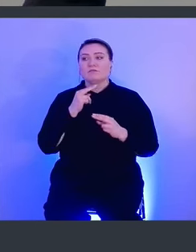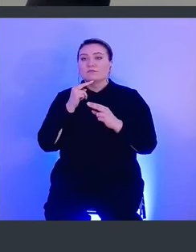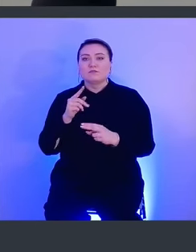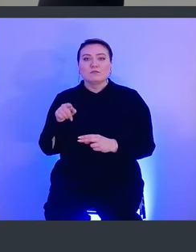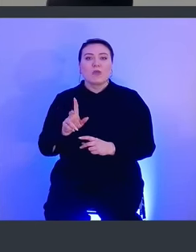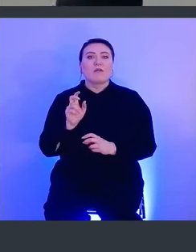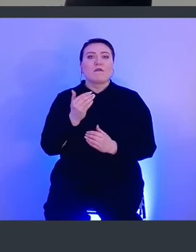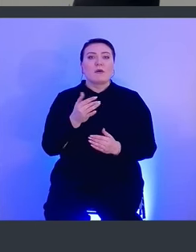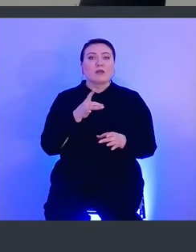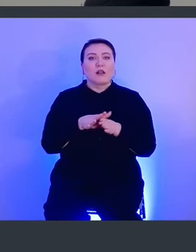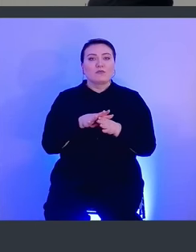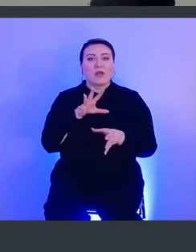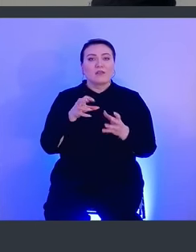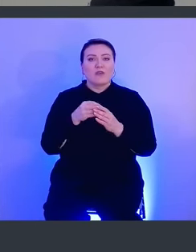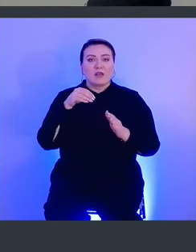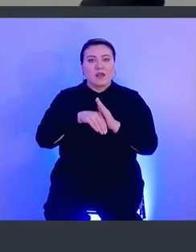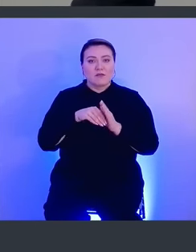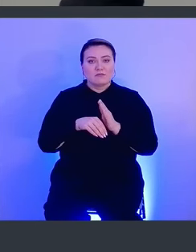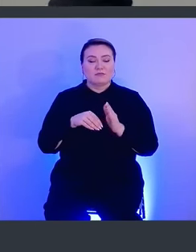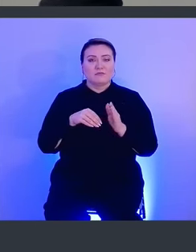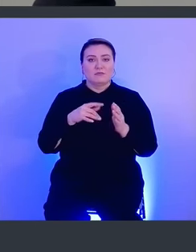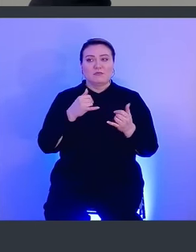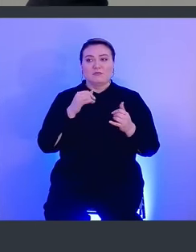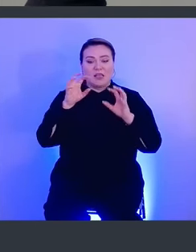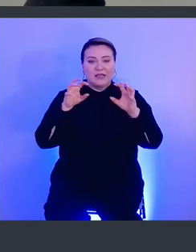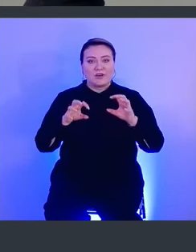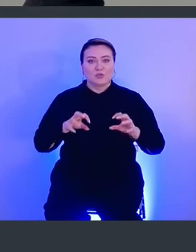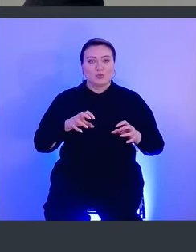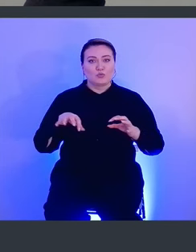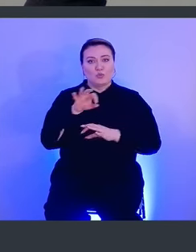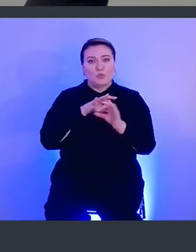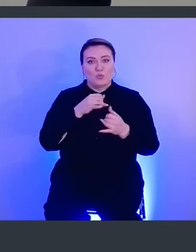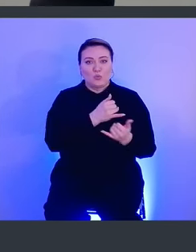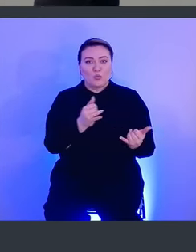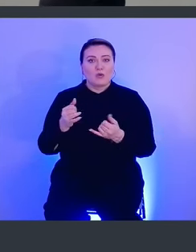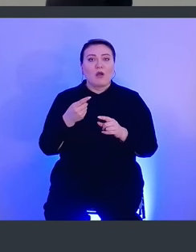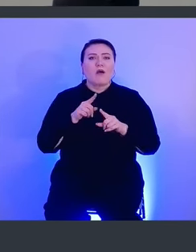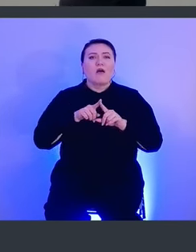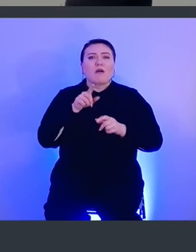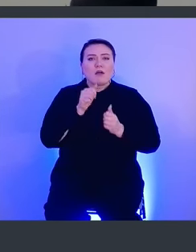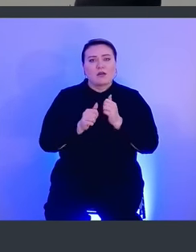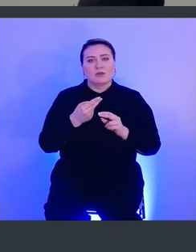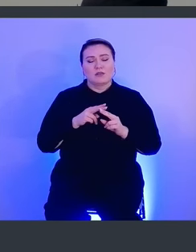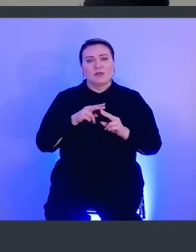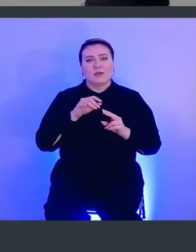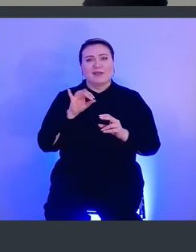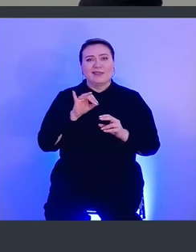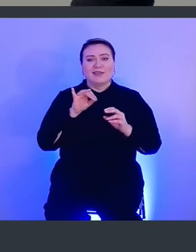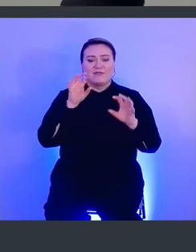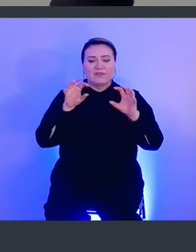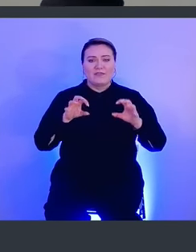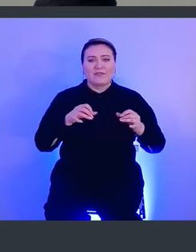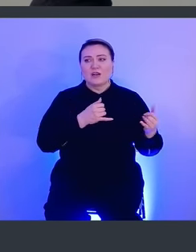как вам реализовать это в своей инфраструктуре. Каждая инфраструктура, она будет уникальная, каждый будет использовать свои